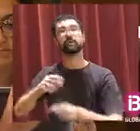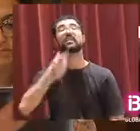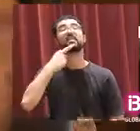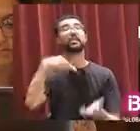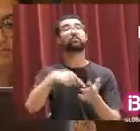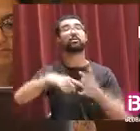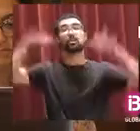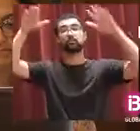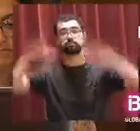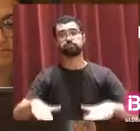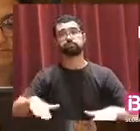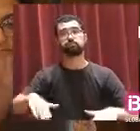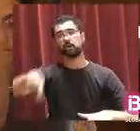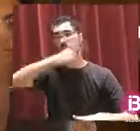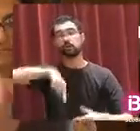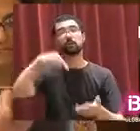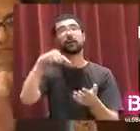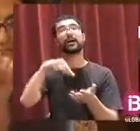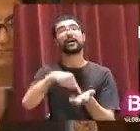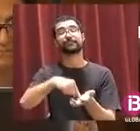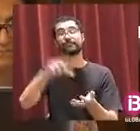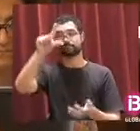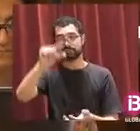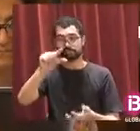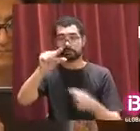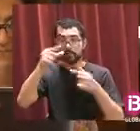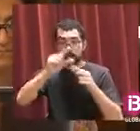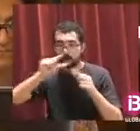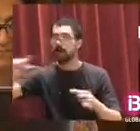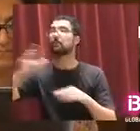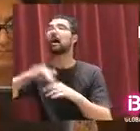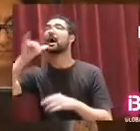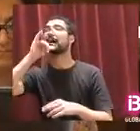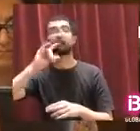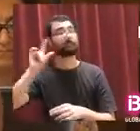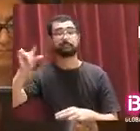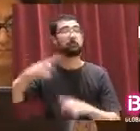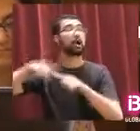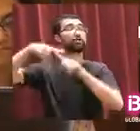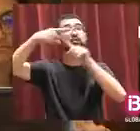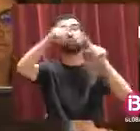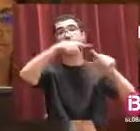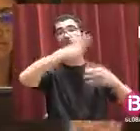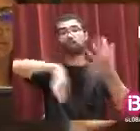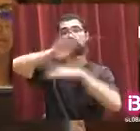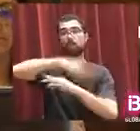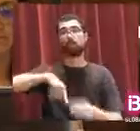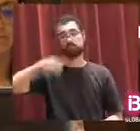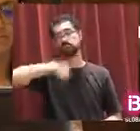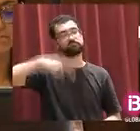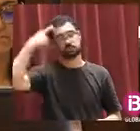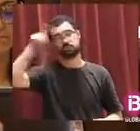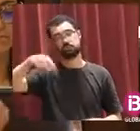baixar imposts pujaren el cànon d'assanetjament i, a més, no el dediquaren a les inversions hidràuliques, com és ben evident de lo que succeix en aquesta comunitat